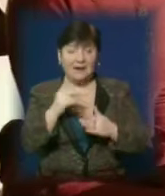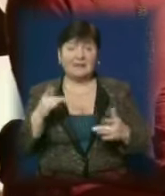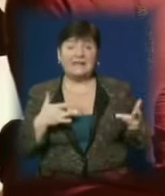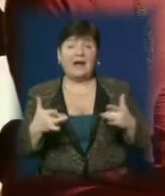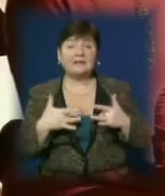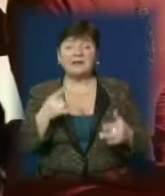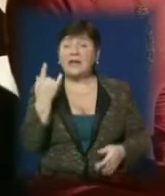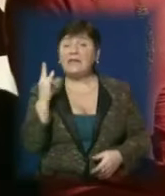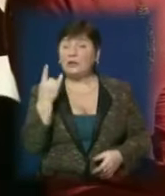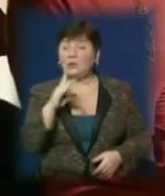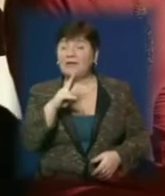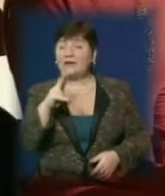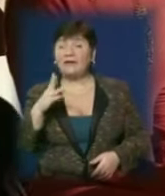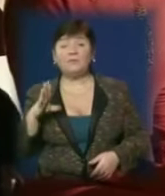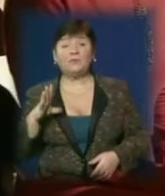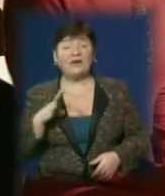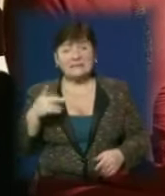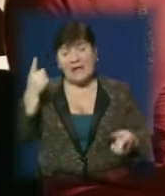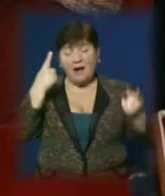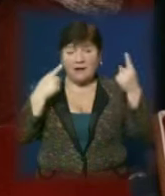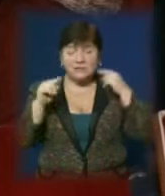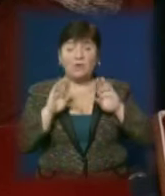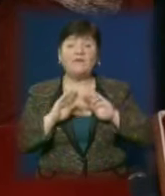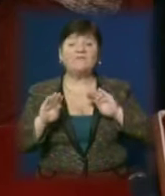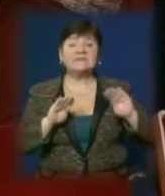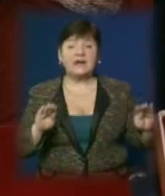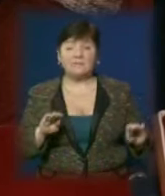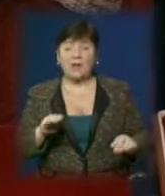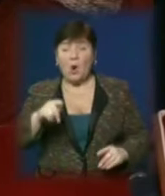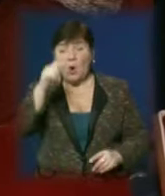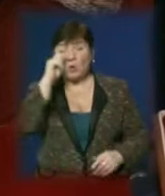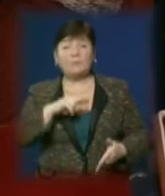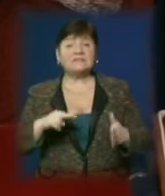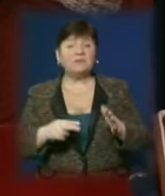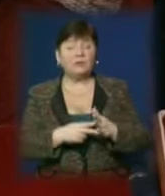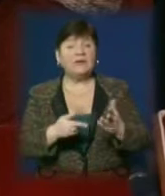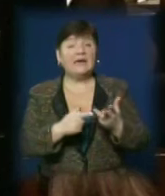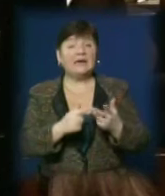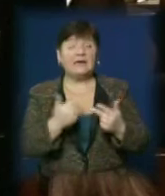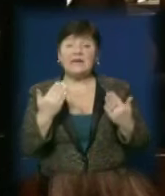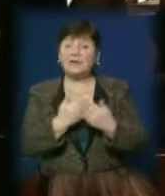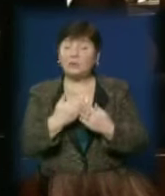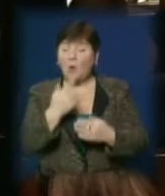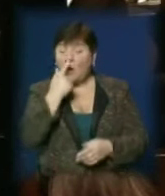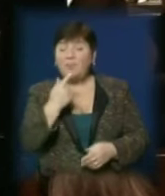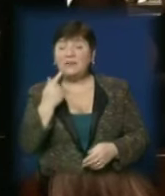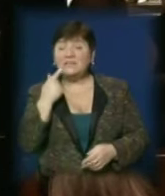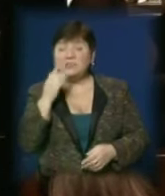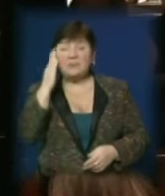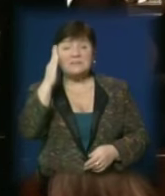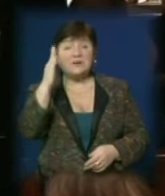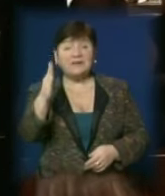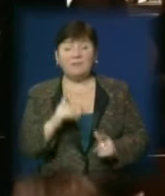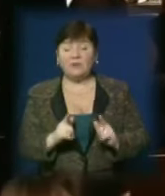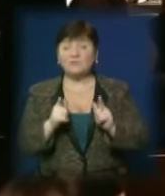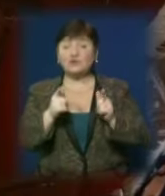ляльок, у якому відбувались також казкові вистави. У майбутньому хлопець планує зняти ще кілька стрічок. А у найближчій перспективі – вступ на